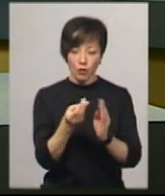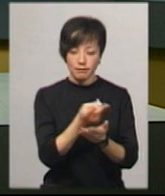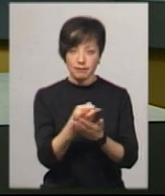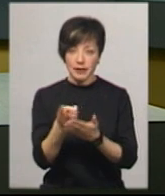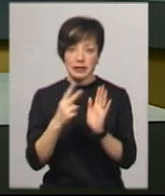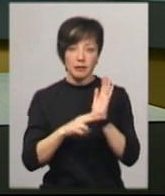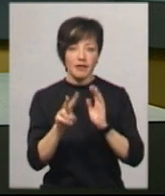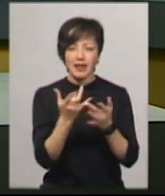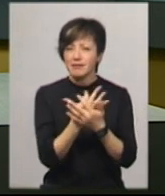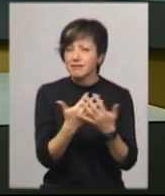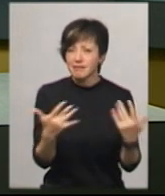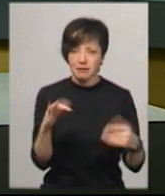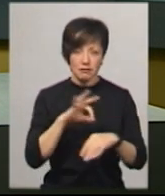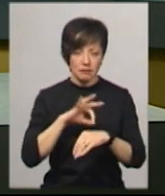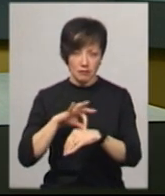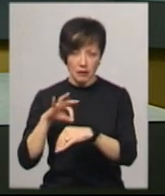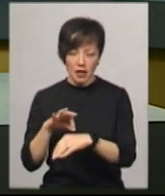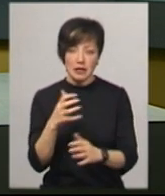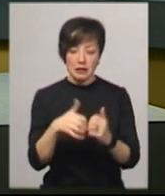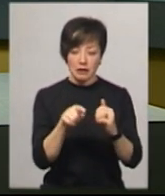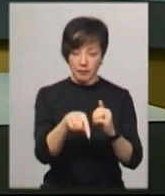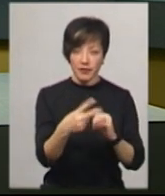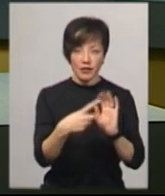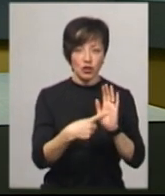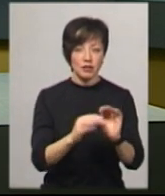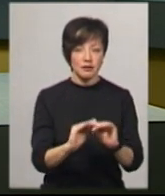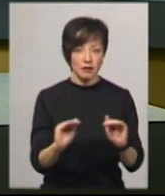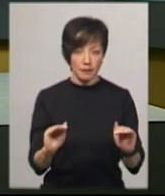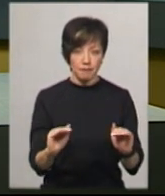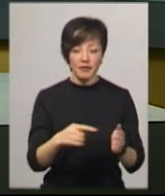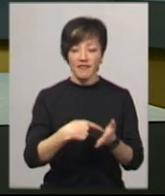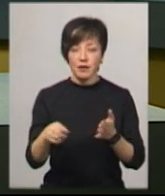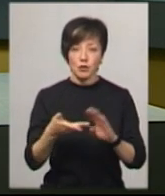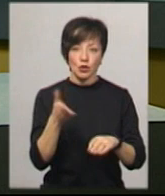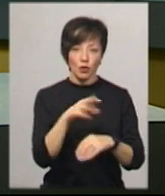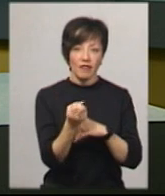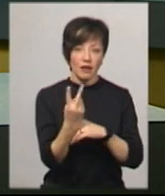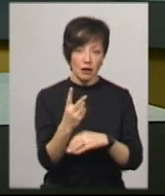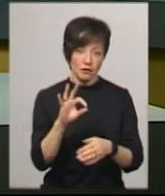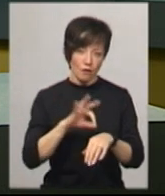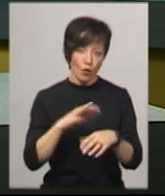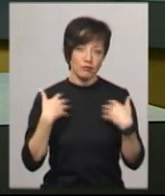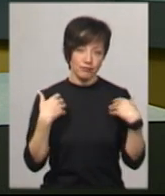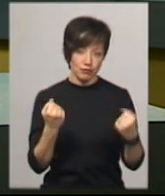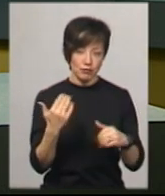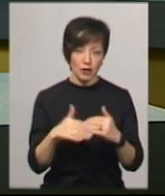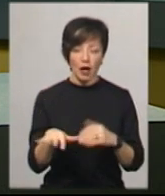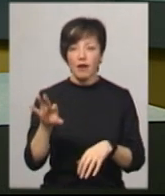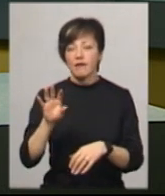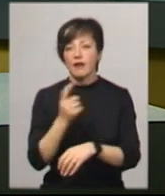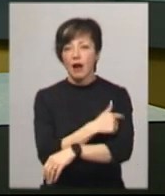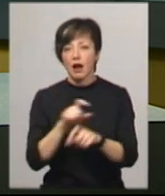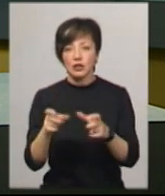пацієнти із різними захворюваннями, серед яких 26 дітей. Виписано 12 пацієнтів, що одужали. В лікарні